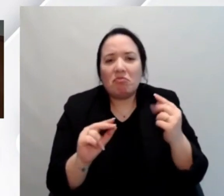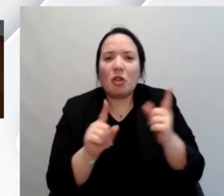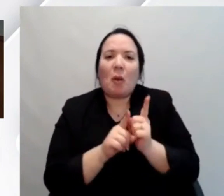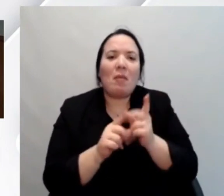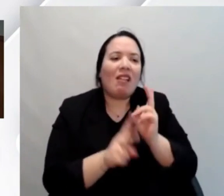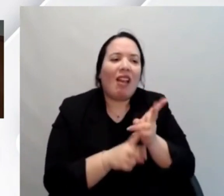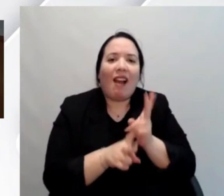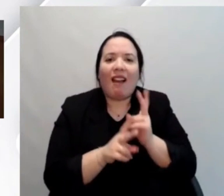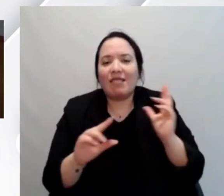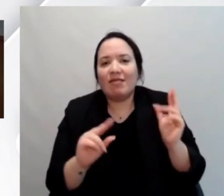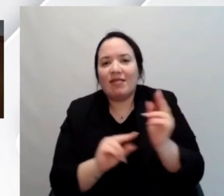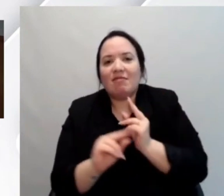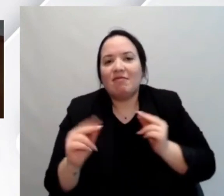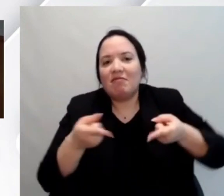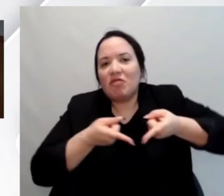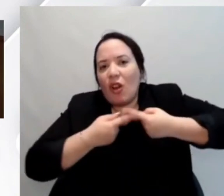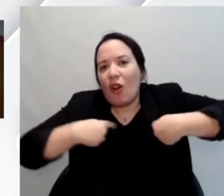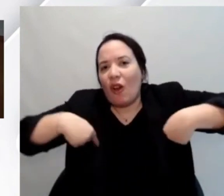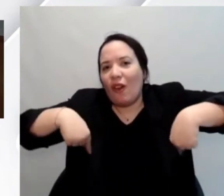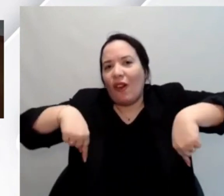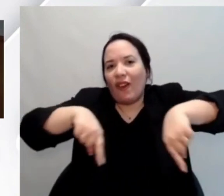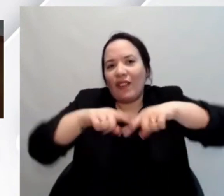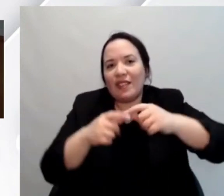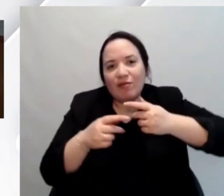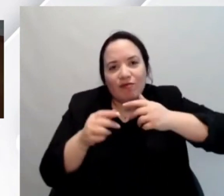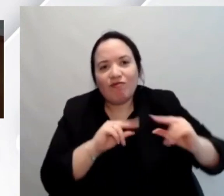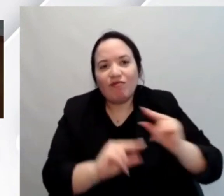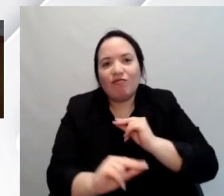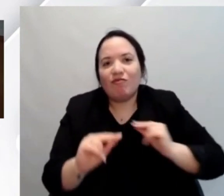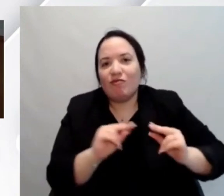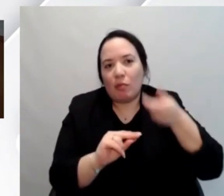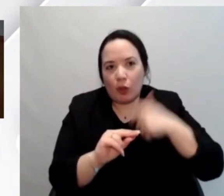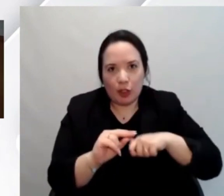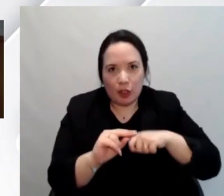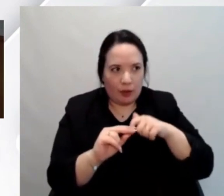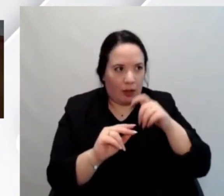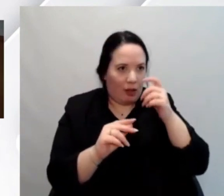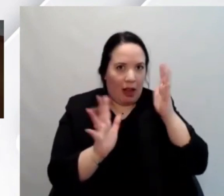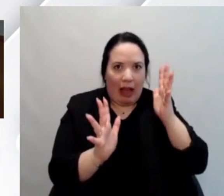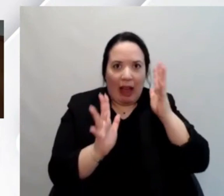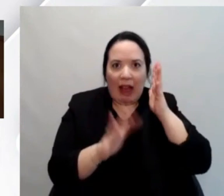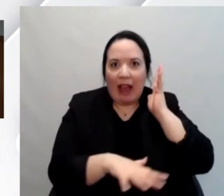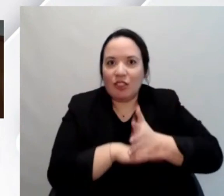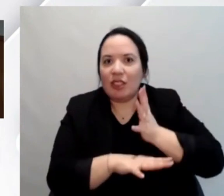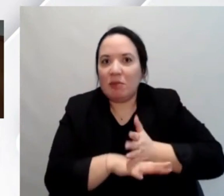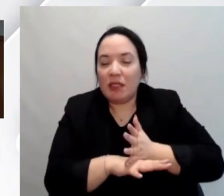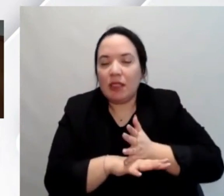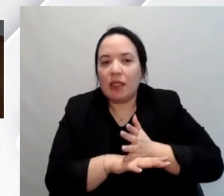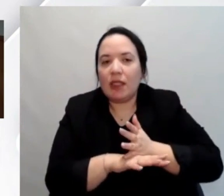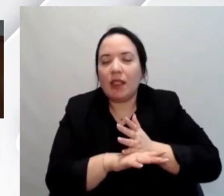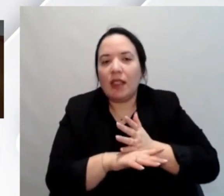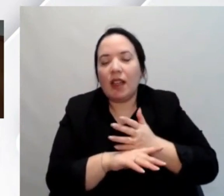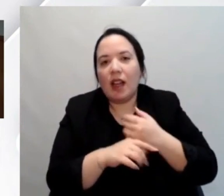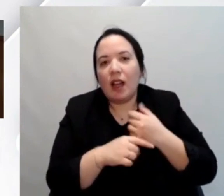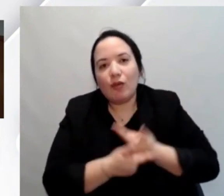fra di noi fra persone interessate al tema fortunatamente